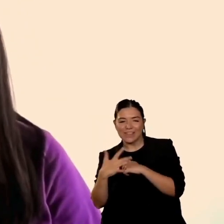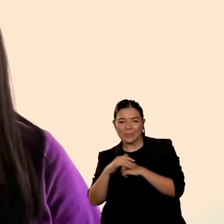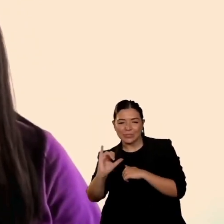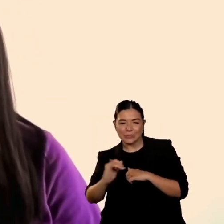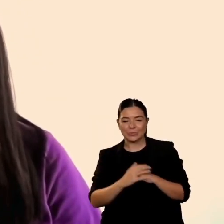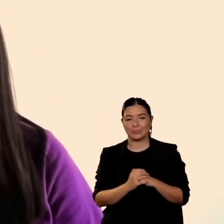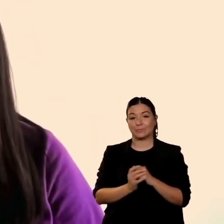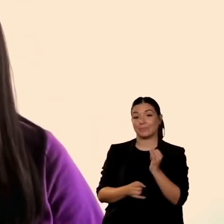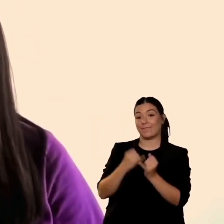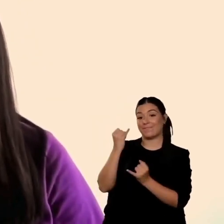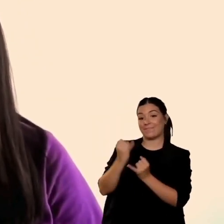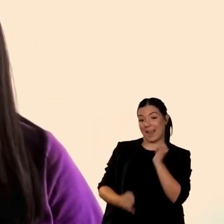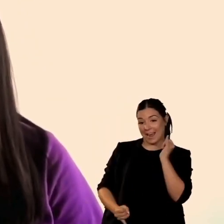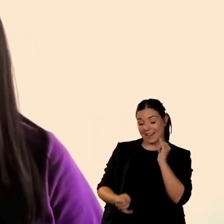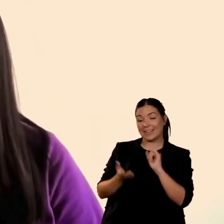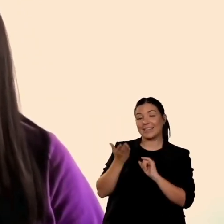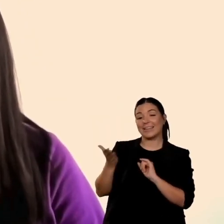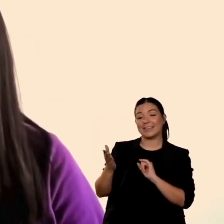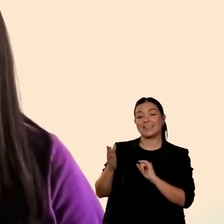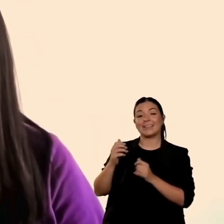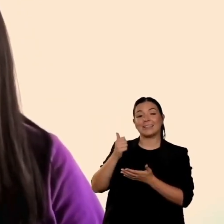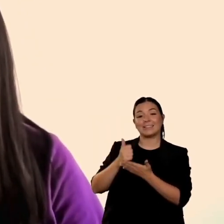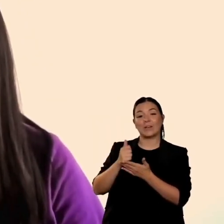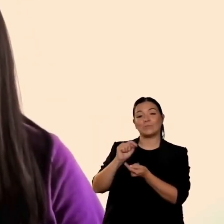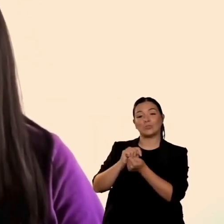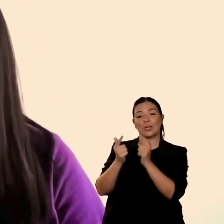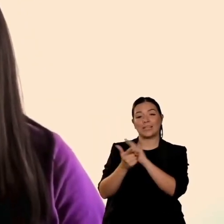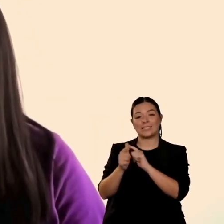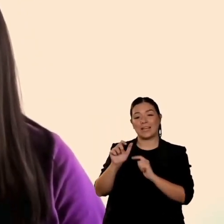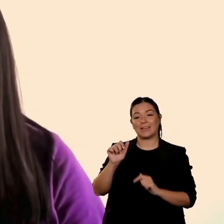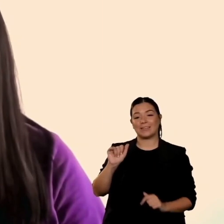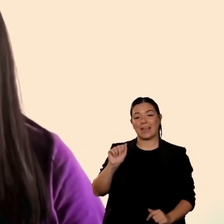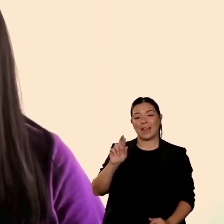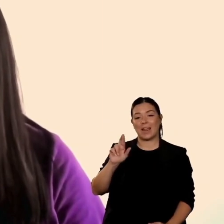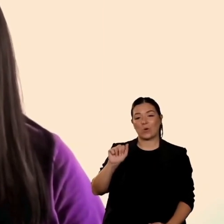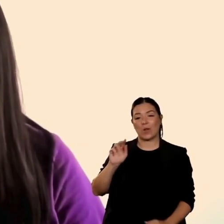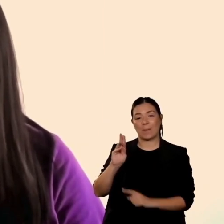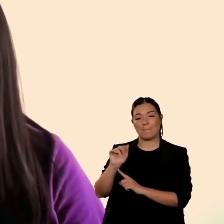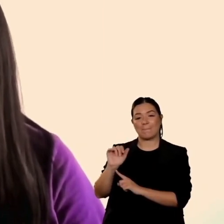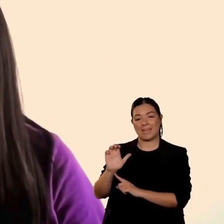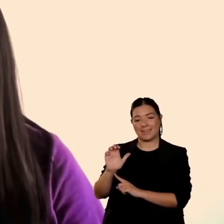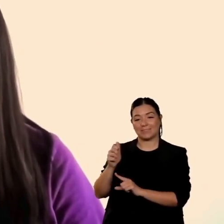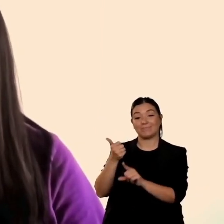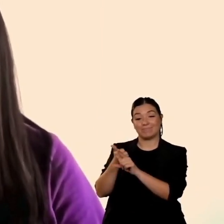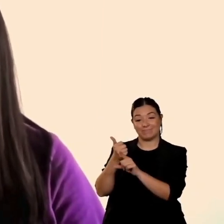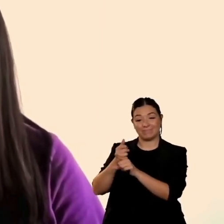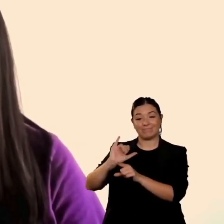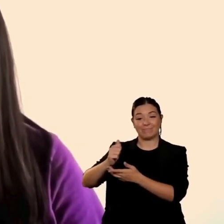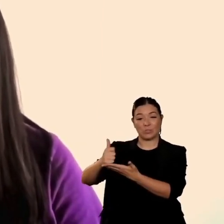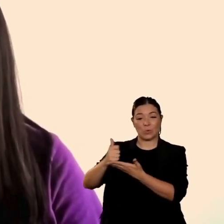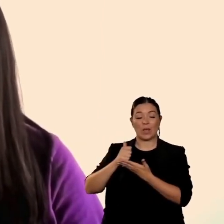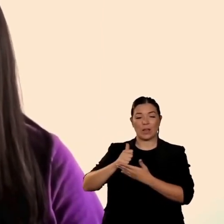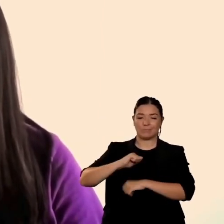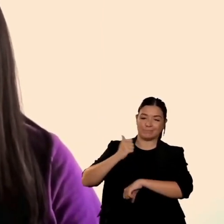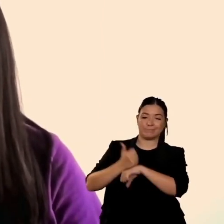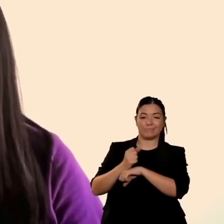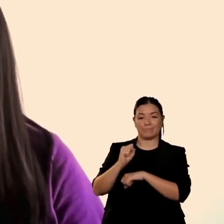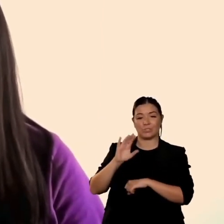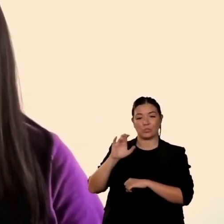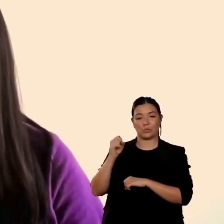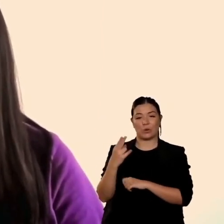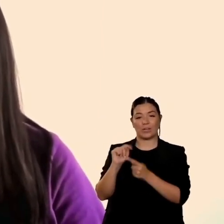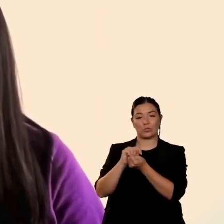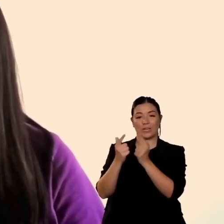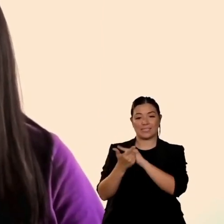scratch al duratman ibdi originariamente originario della siria ora abito a istambul in turchia e